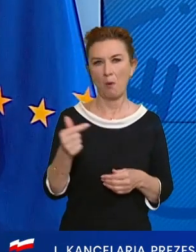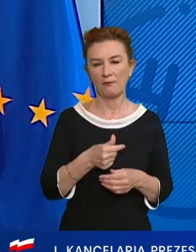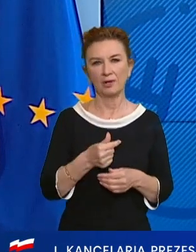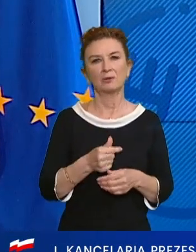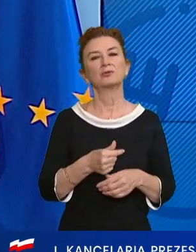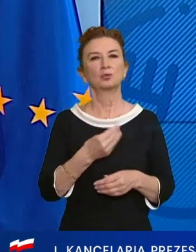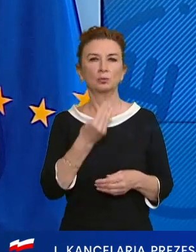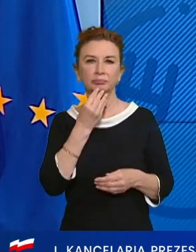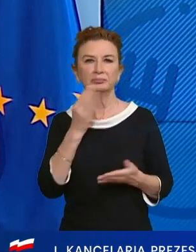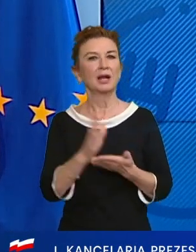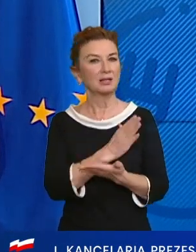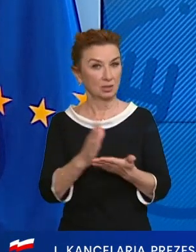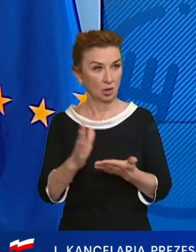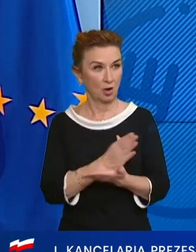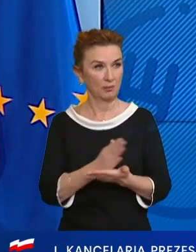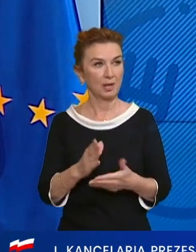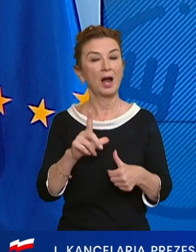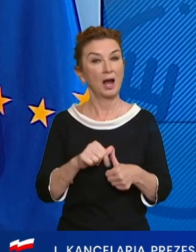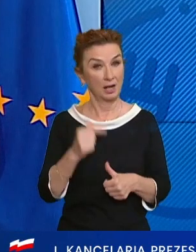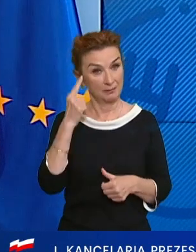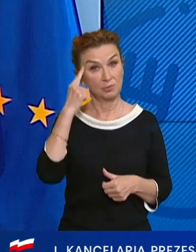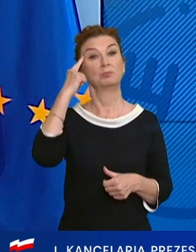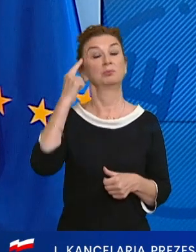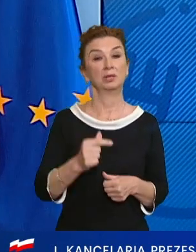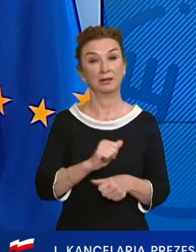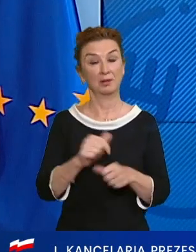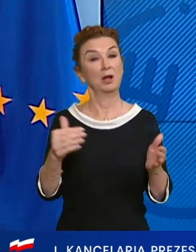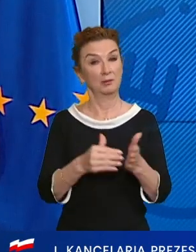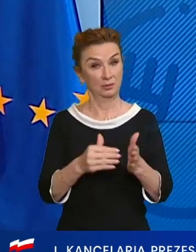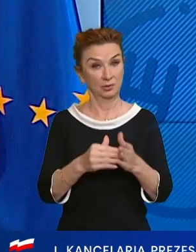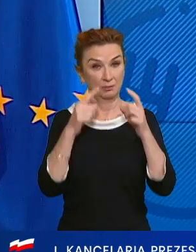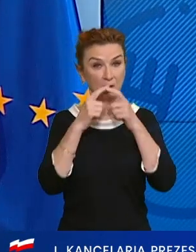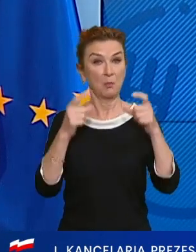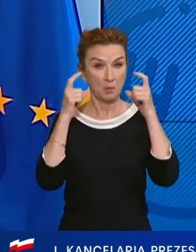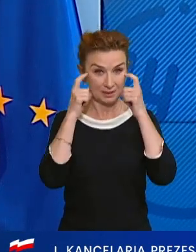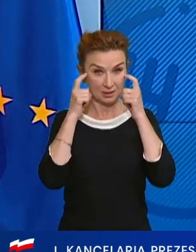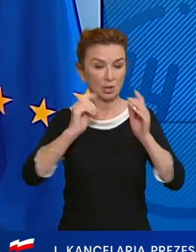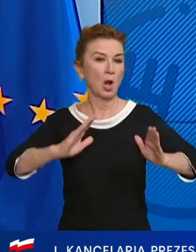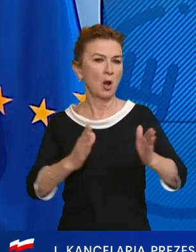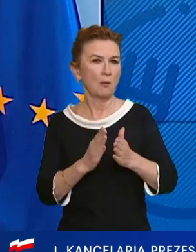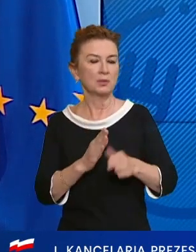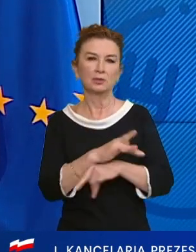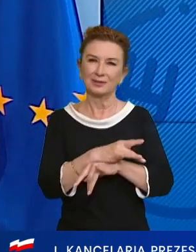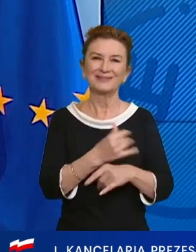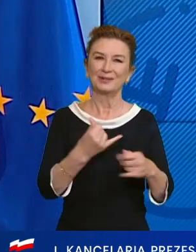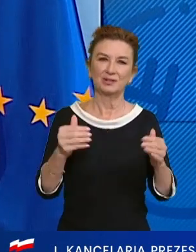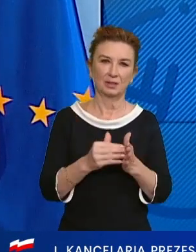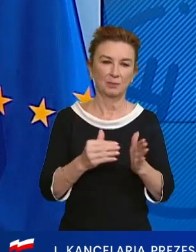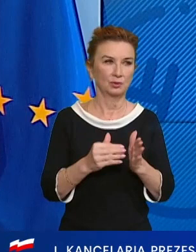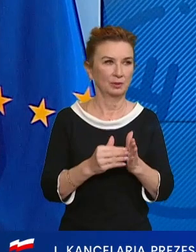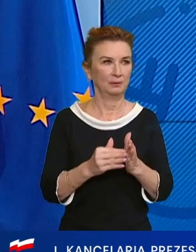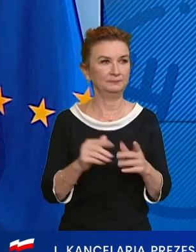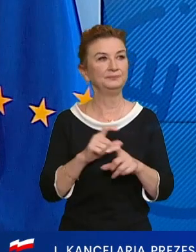w gastronomii, przy czym cały czas przypominam o tych maseczkach, albo w mniejszych sklepach w gastronomii podczas